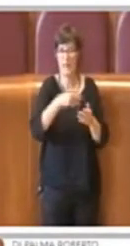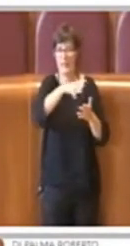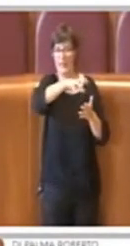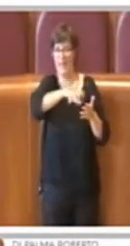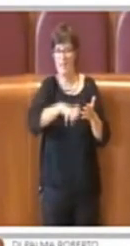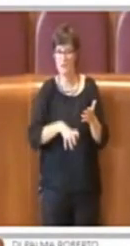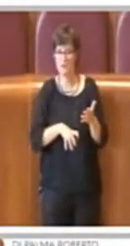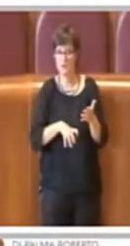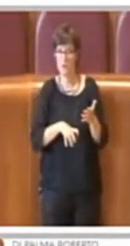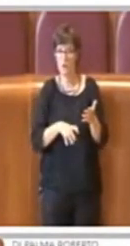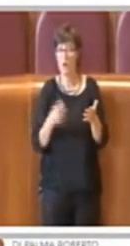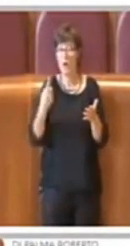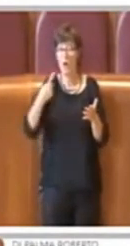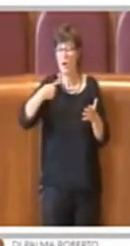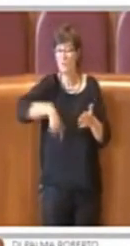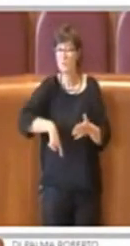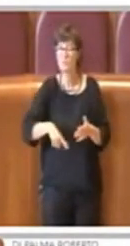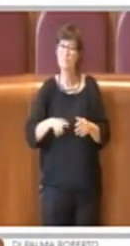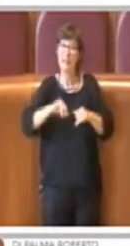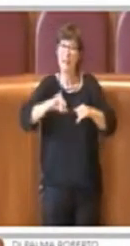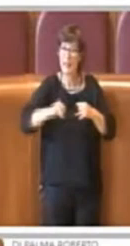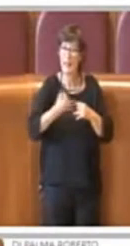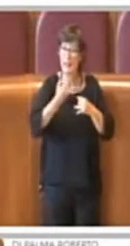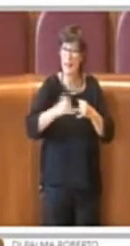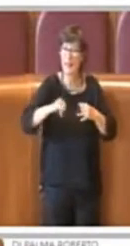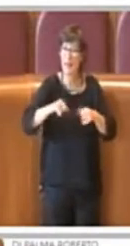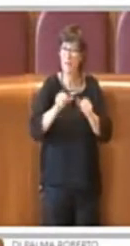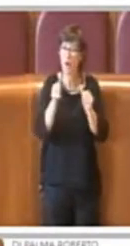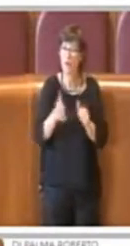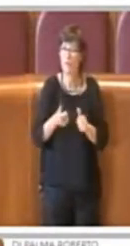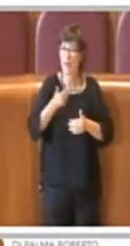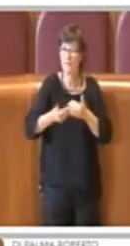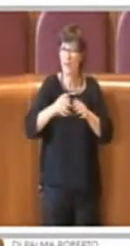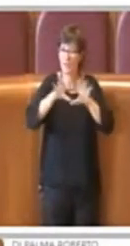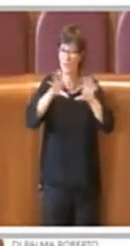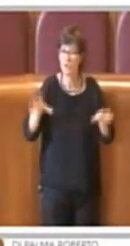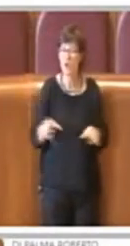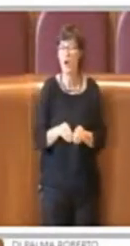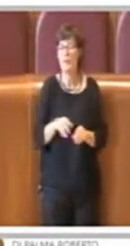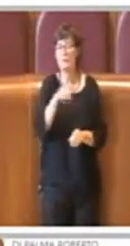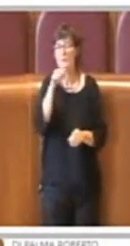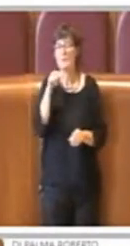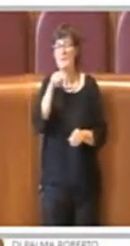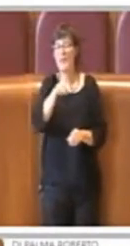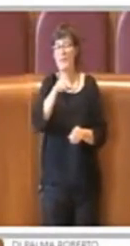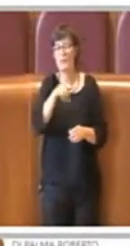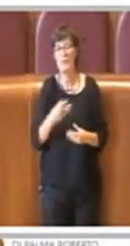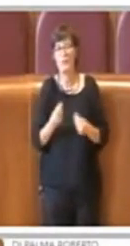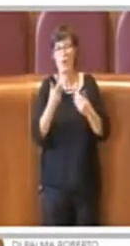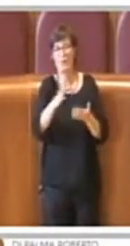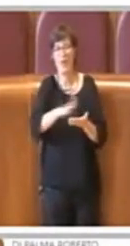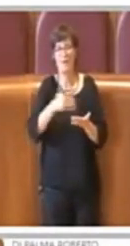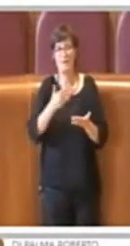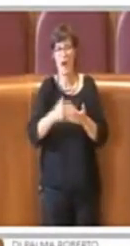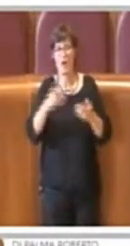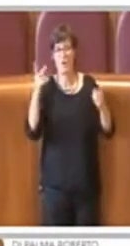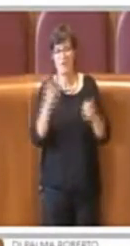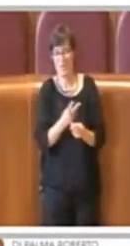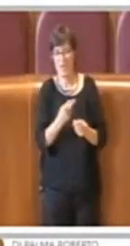renderle efficaci, non di facciata. Per il resto, dove ho potuto semplificare, l'ho fatto e questo